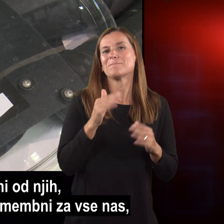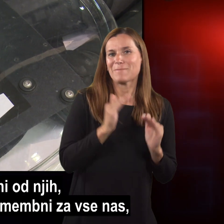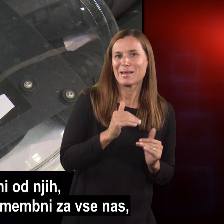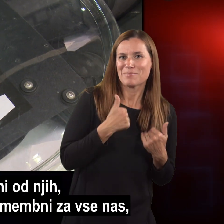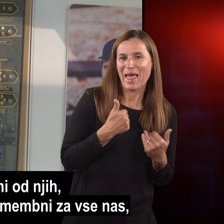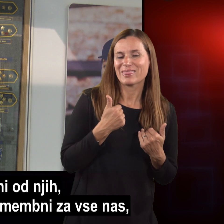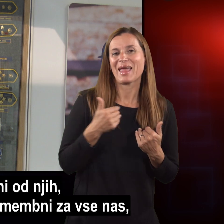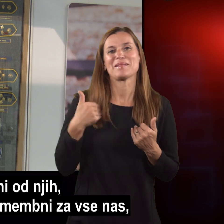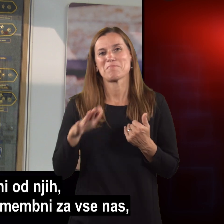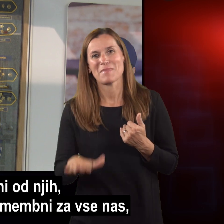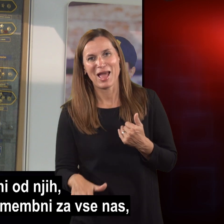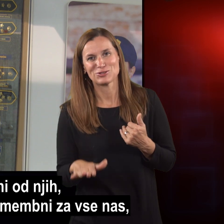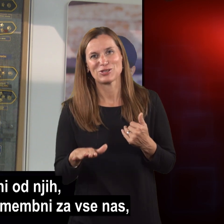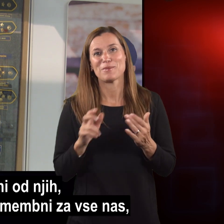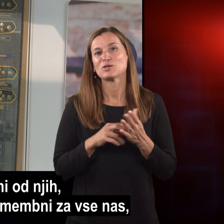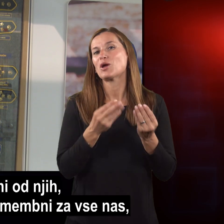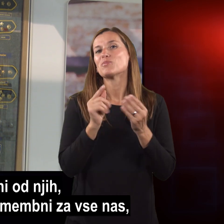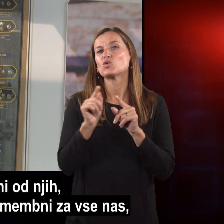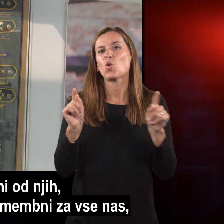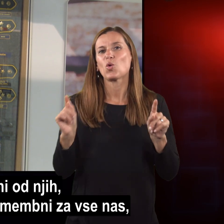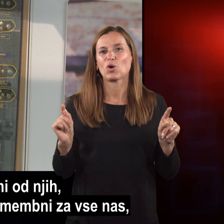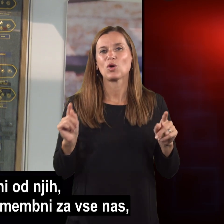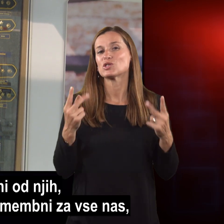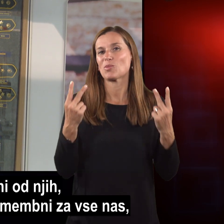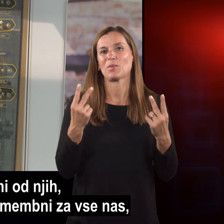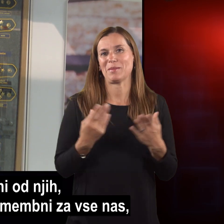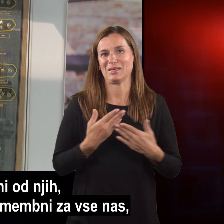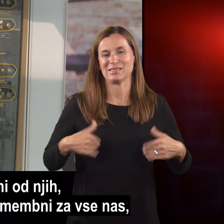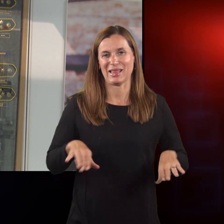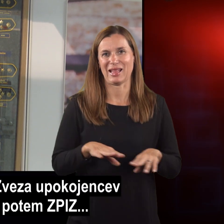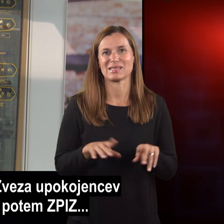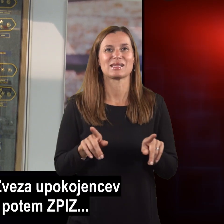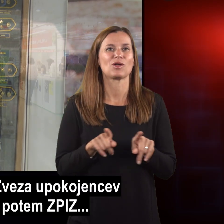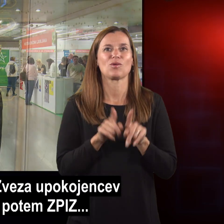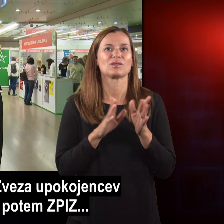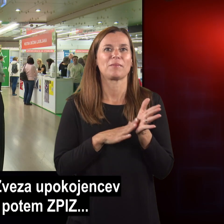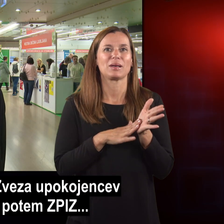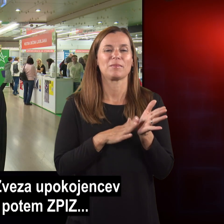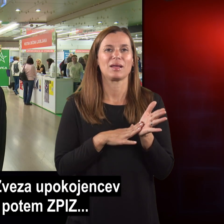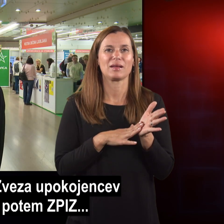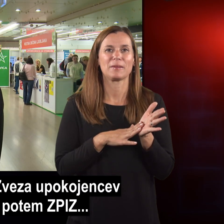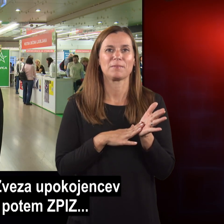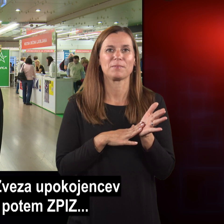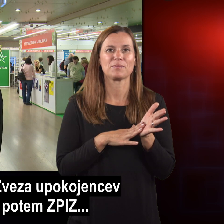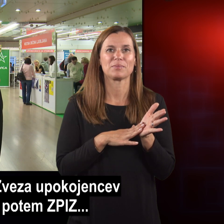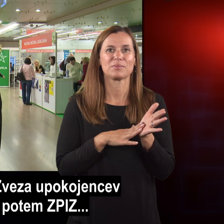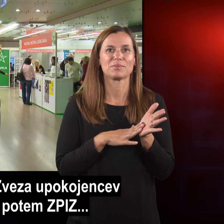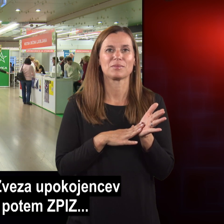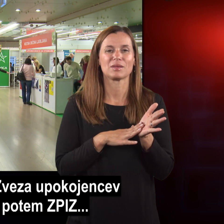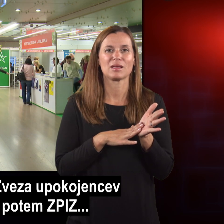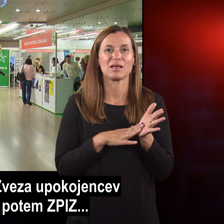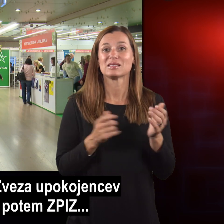in mlajše, mnogo njih, ki so še kako pomembni za vse nas, kot naprimer